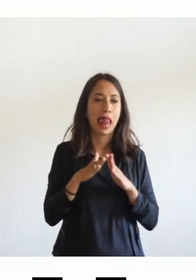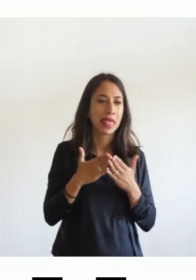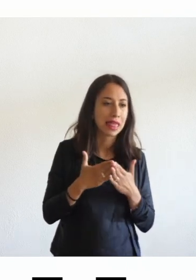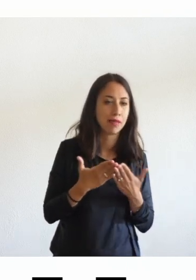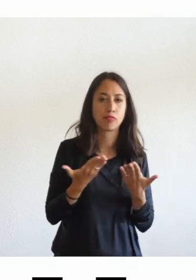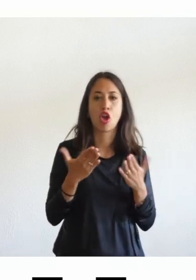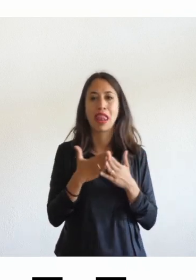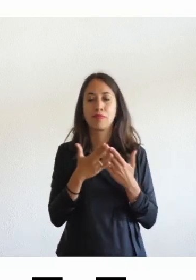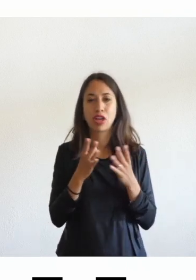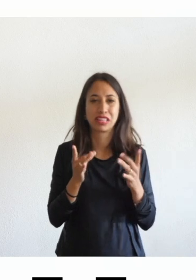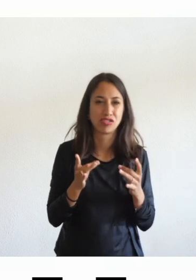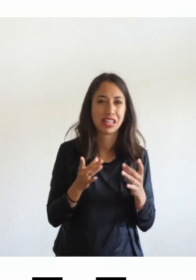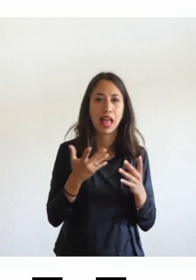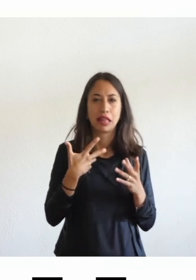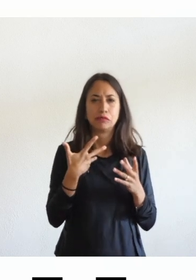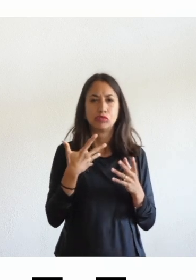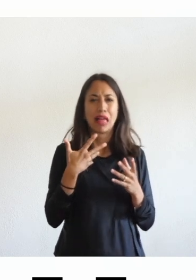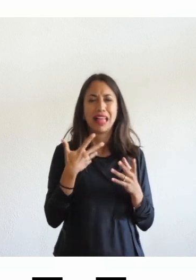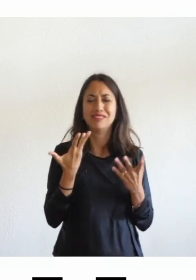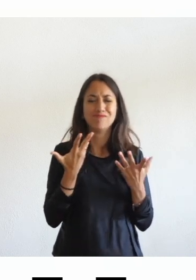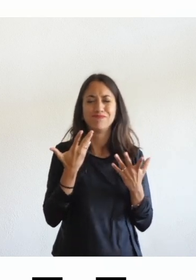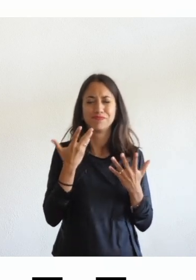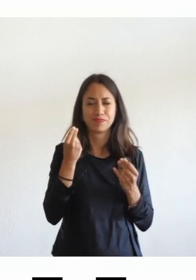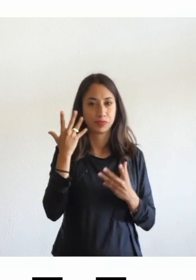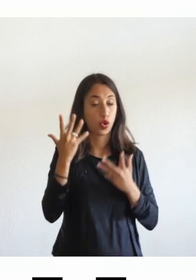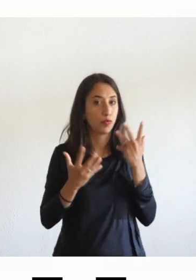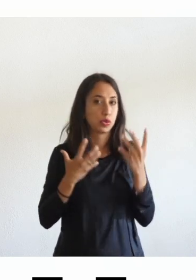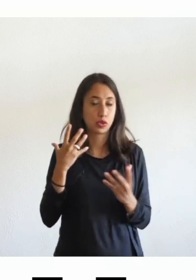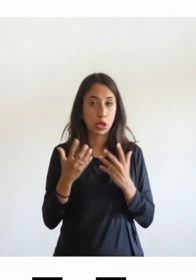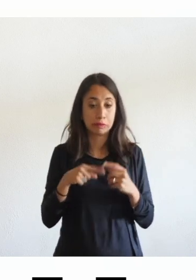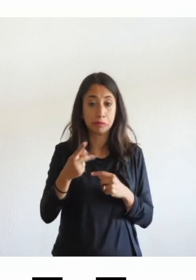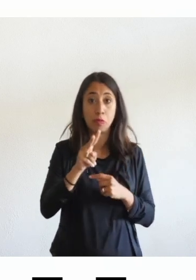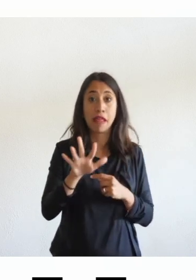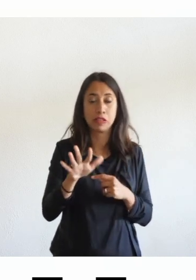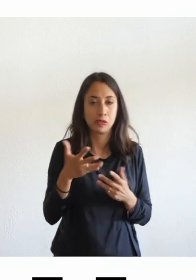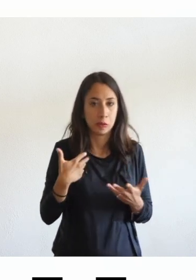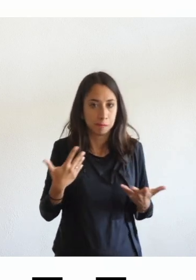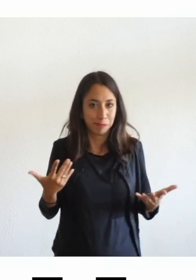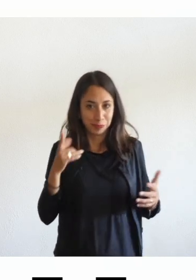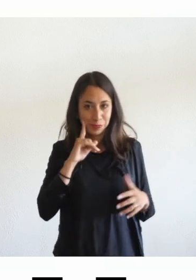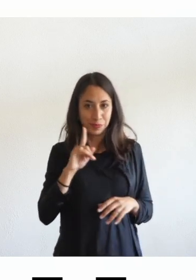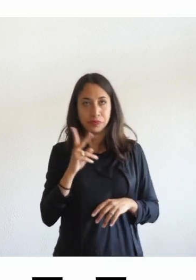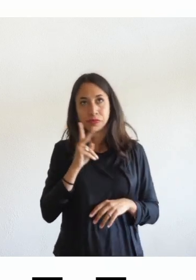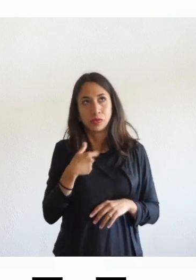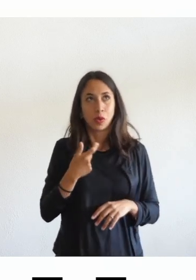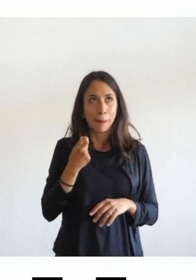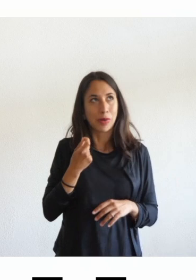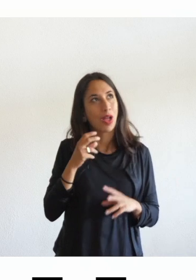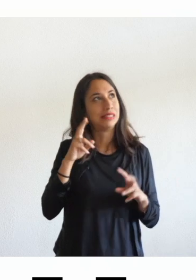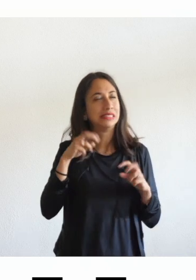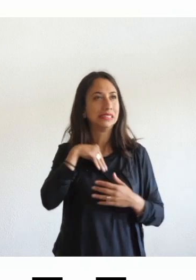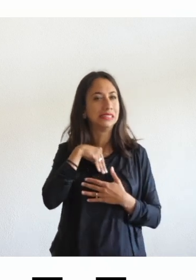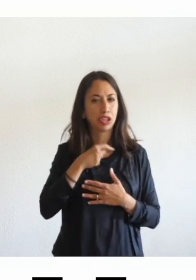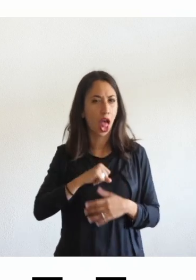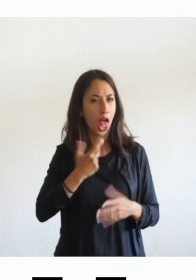confusione sostanziale lo dico anche con tanta diciamo sofferenza